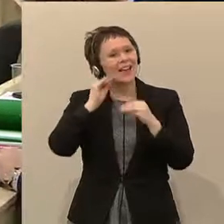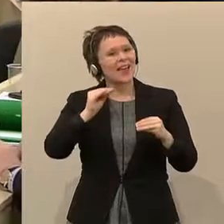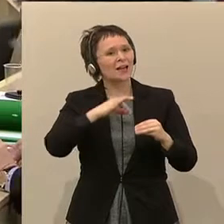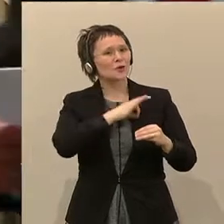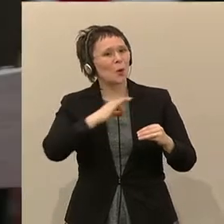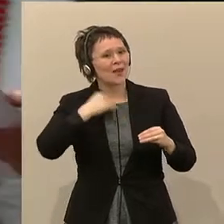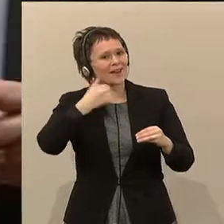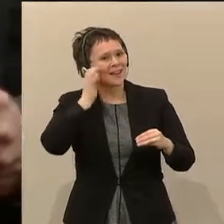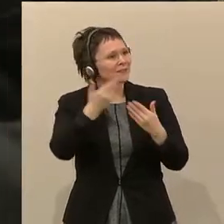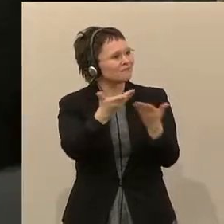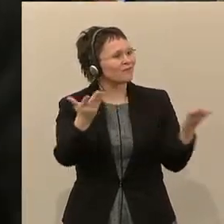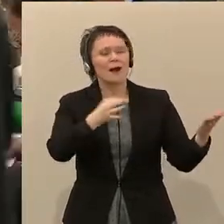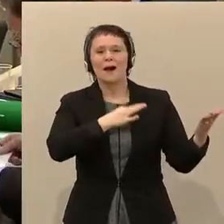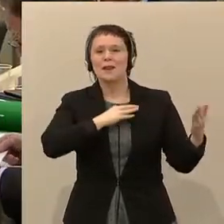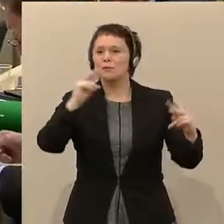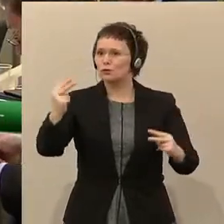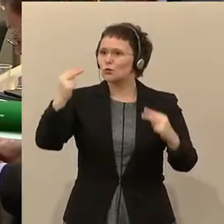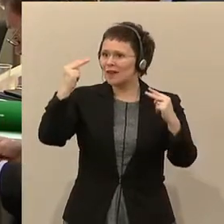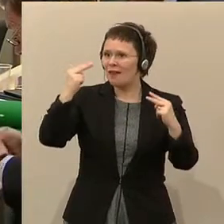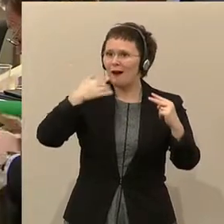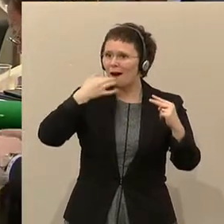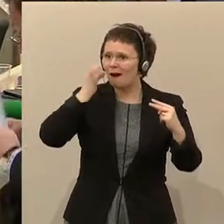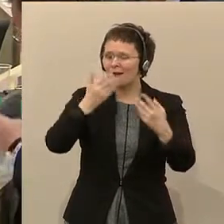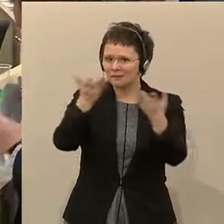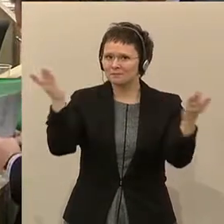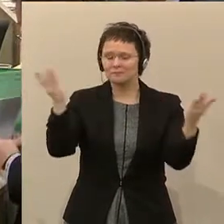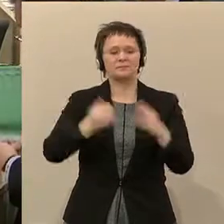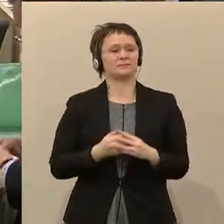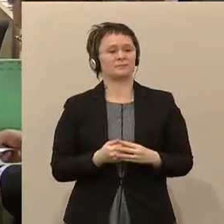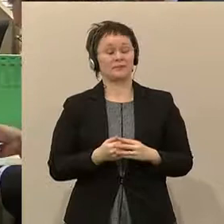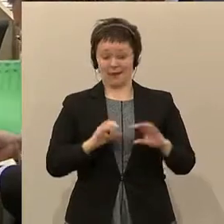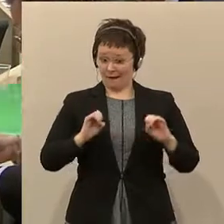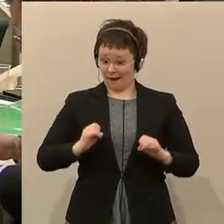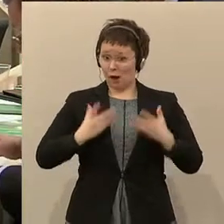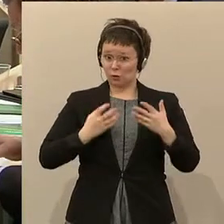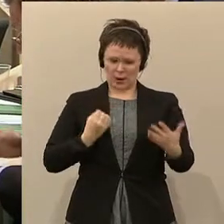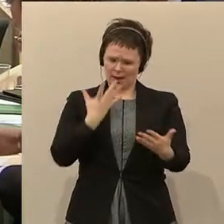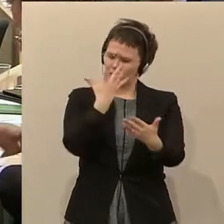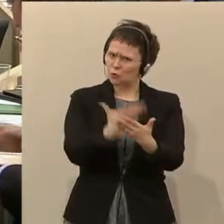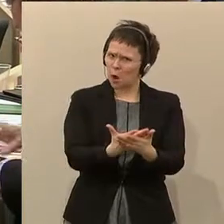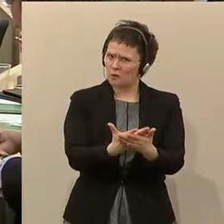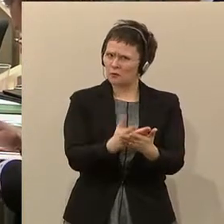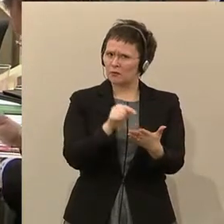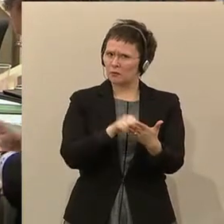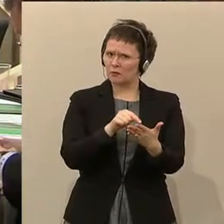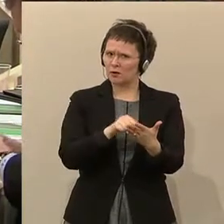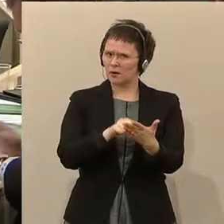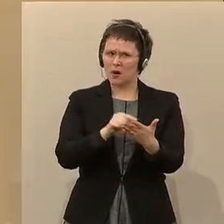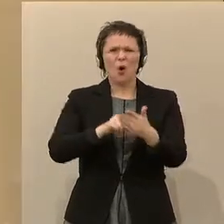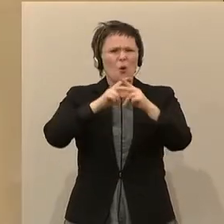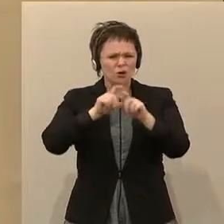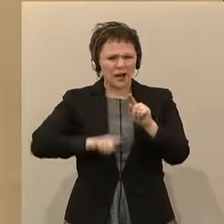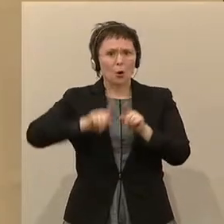Eva-Maria Holz-Leitner von der SPÖ ist jetzt am Wort. Es Natur vor der Österreichs Hochschulpolitik zurück nach Anno dazumals versetzt.